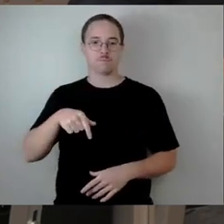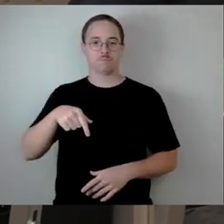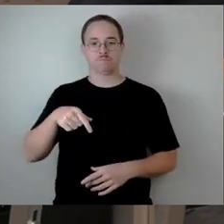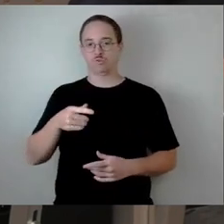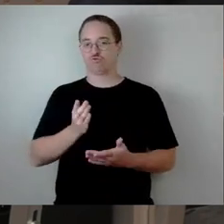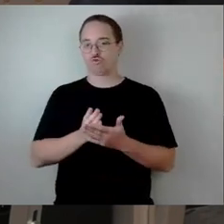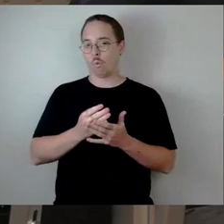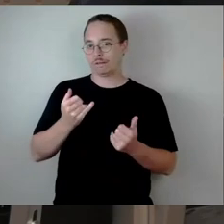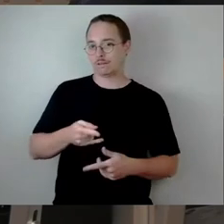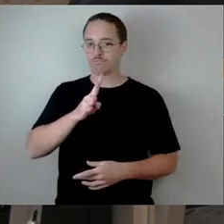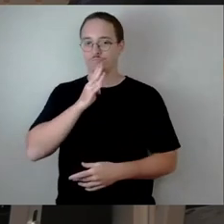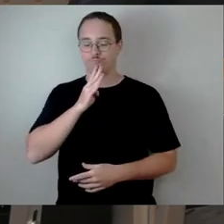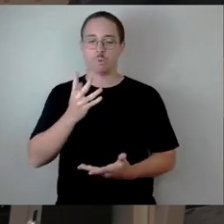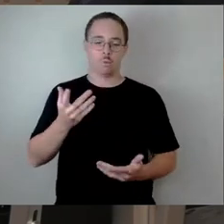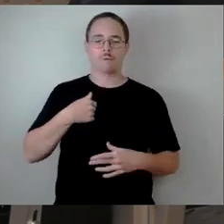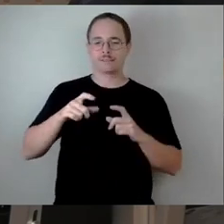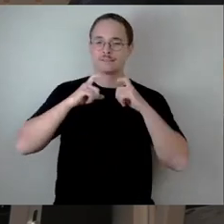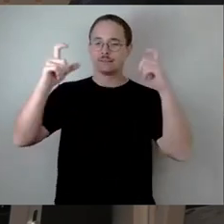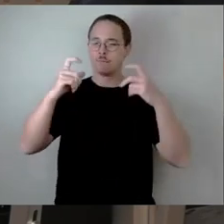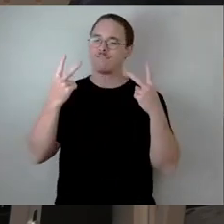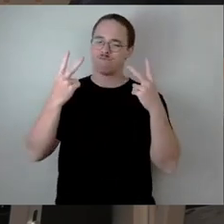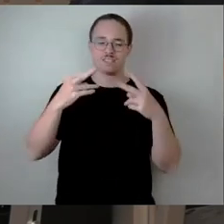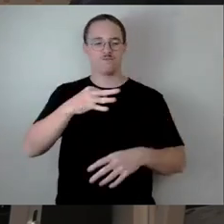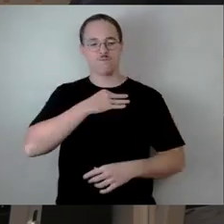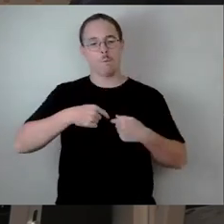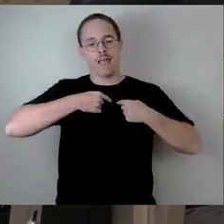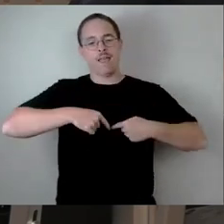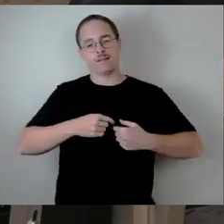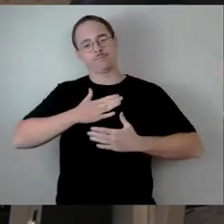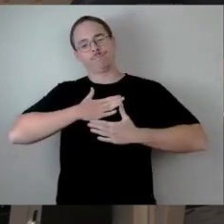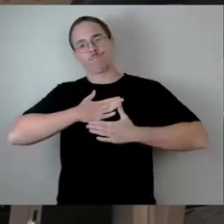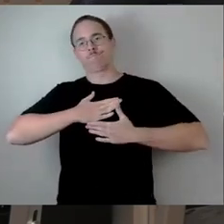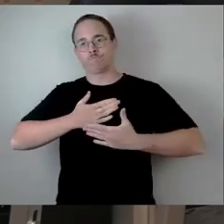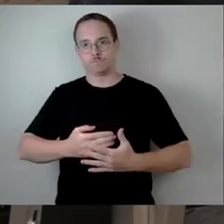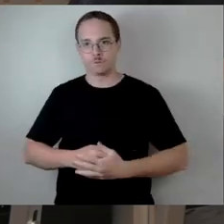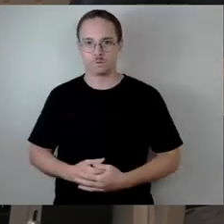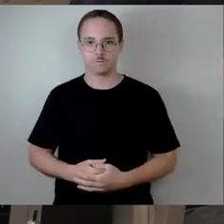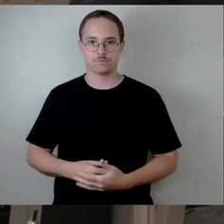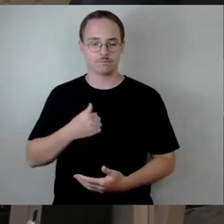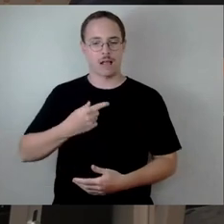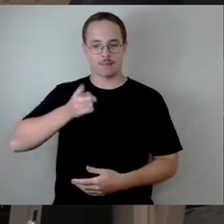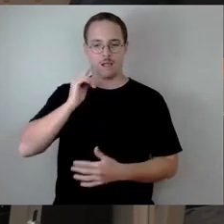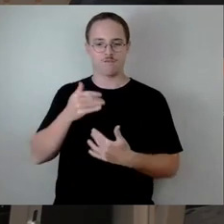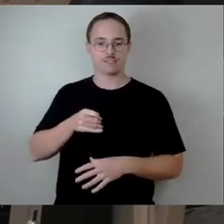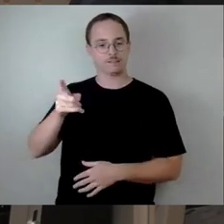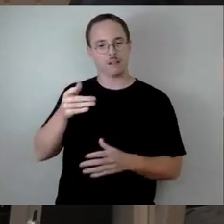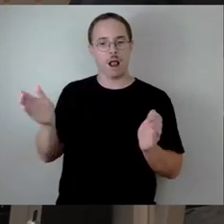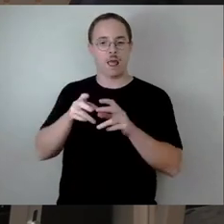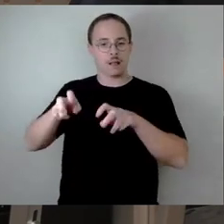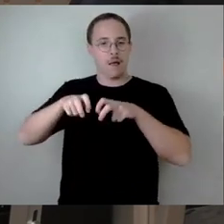Herzenssache. Ich war ein Jahr lang im Kleingartenbeirat und habe die Diskussion mit erfolgt, wie kleine und große